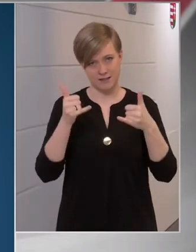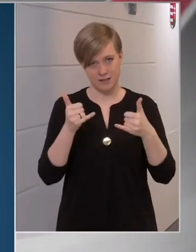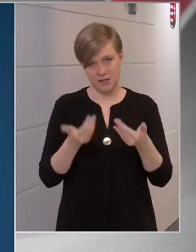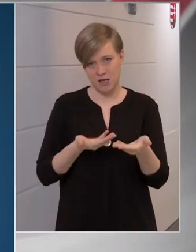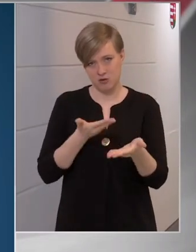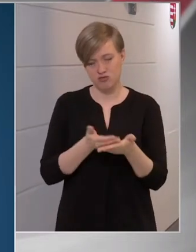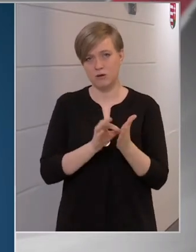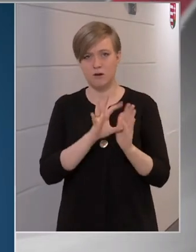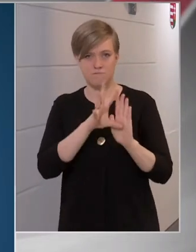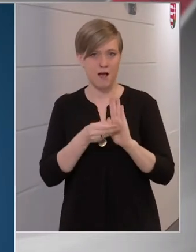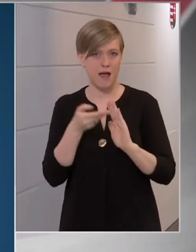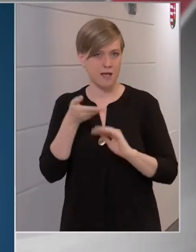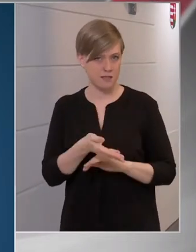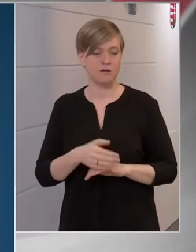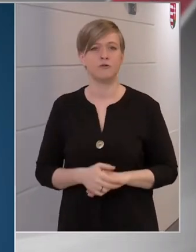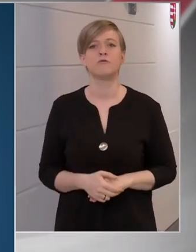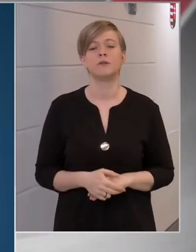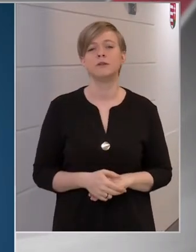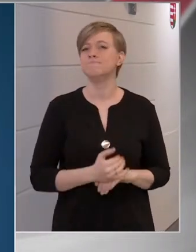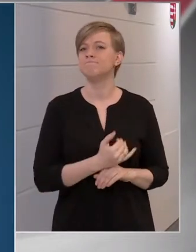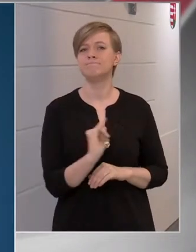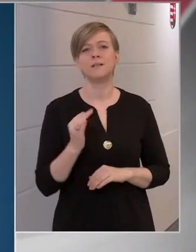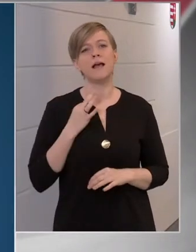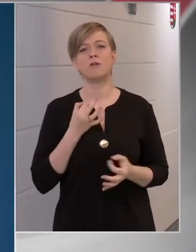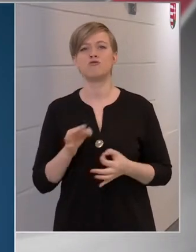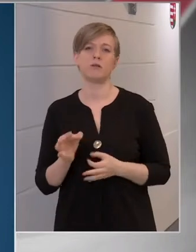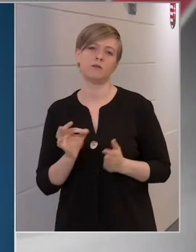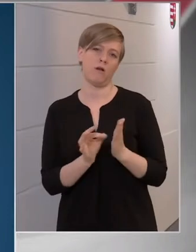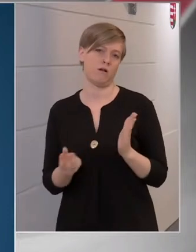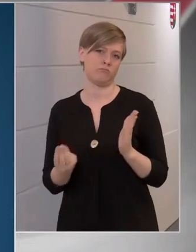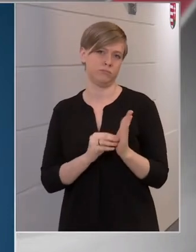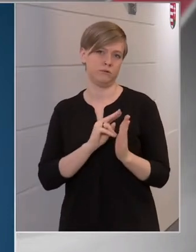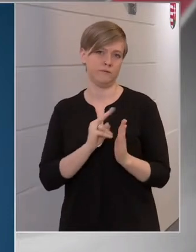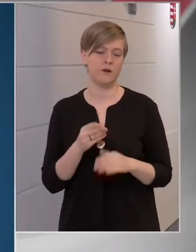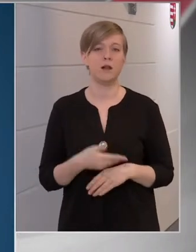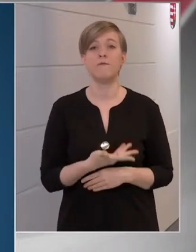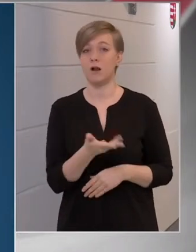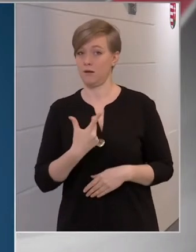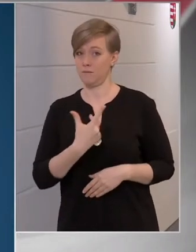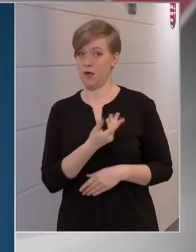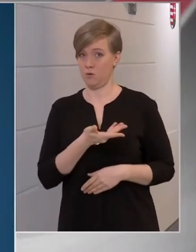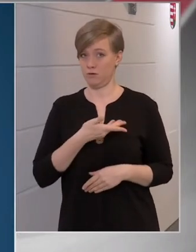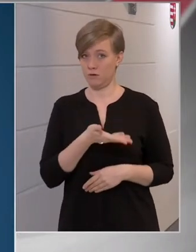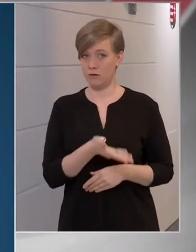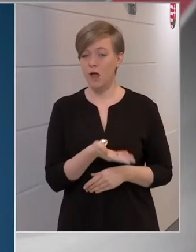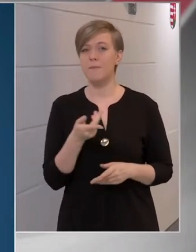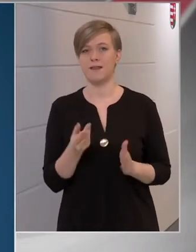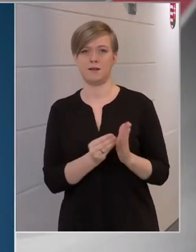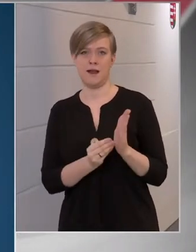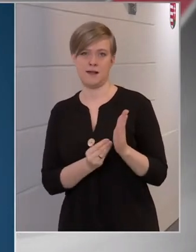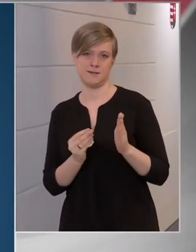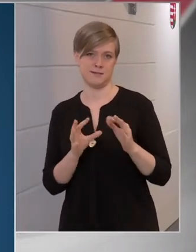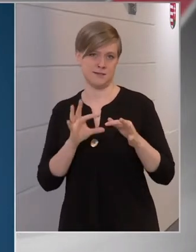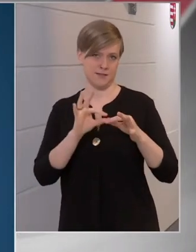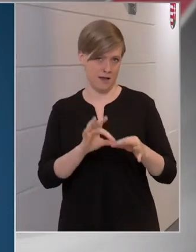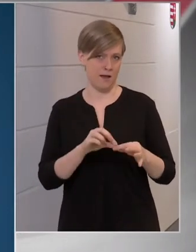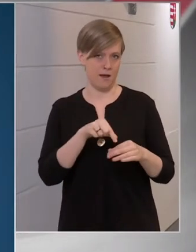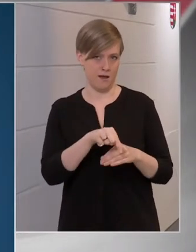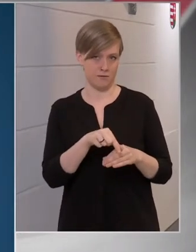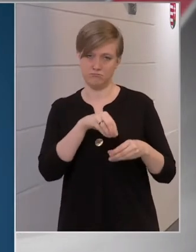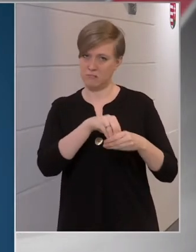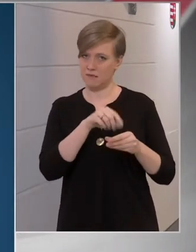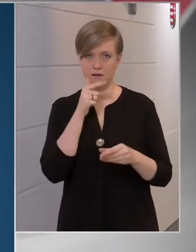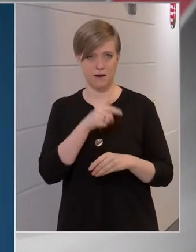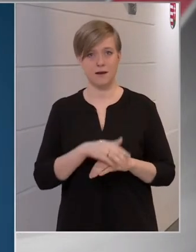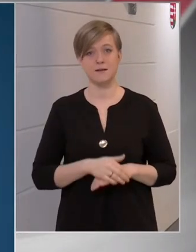előállt adatbázis, ami valamennyi egészségügyi adatot tartalmaz. Ha valakit beoltanak, akkor ebbe a rendszerbe bekerül, és